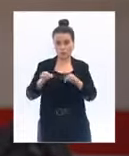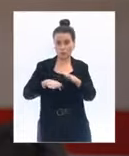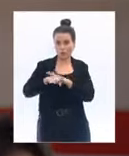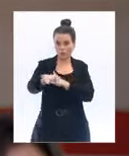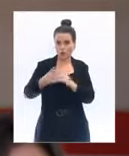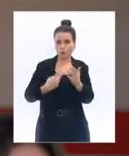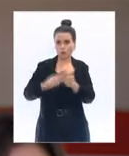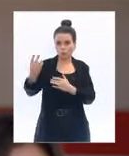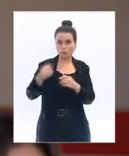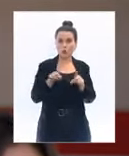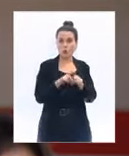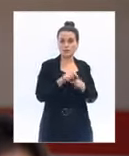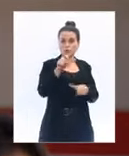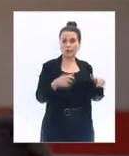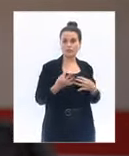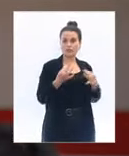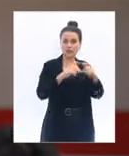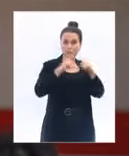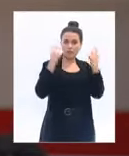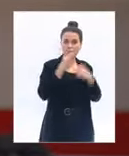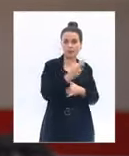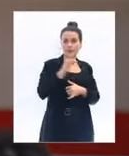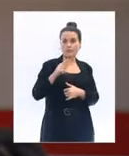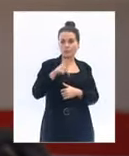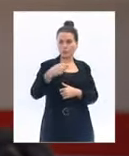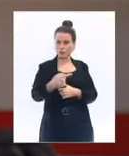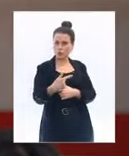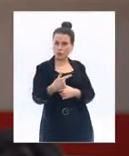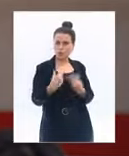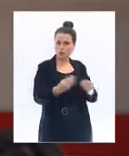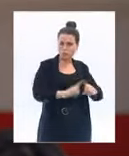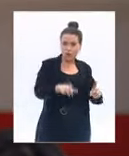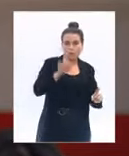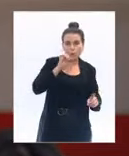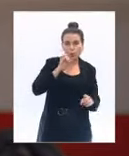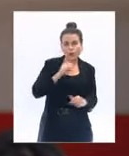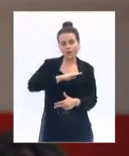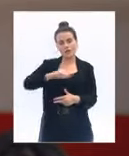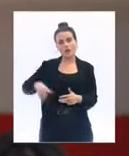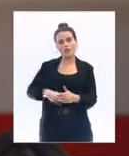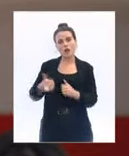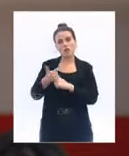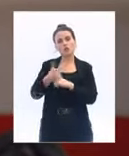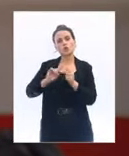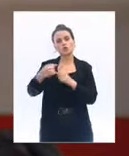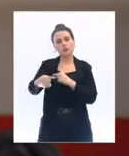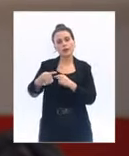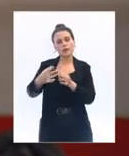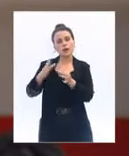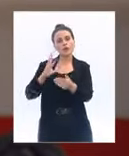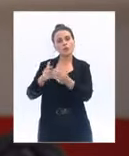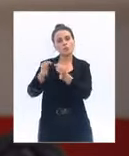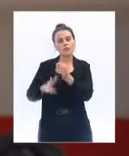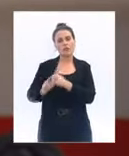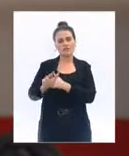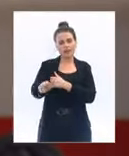fragiles des masques FFP2 ? enfin, sur ce confinement, vous avez dit qu'on fait un point dans 15 jours, mais peut-on imaginer qu'il va durer plus